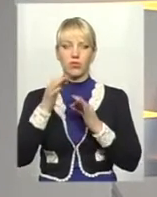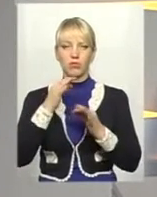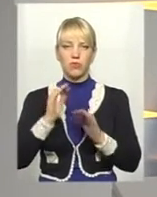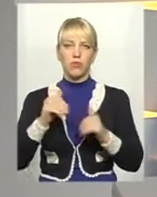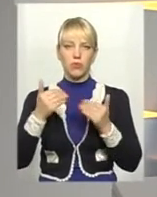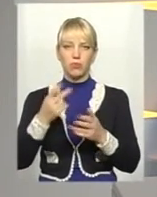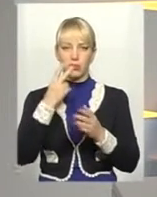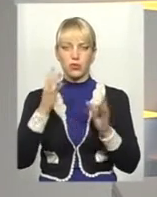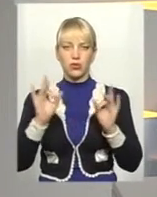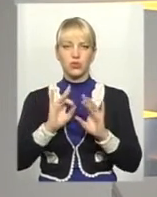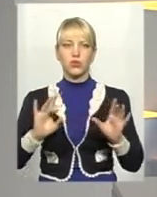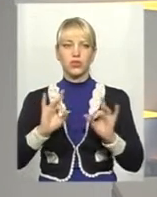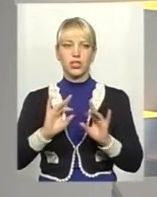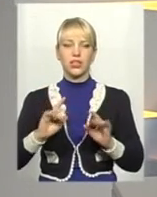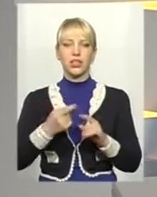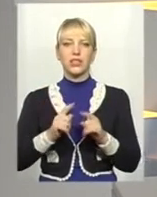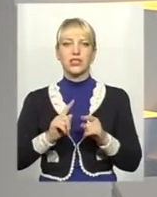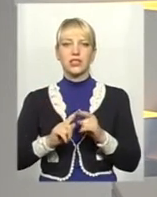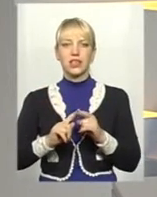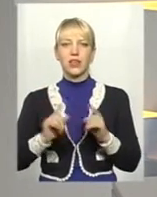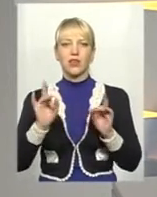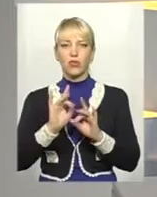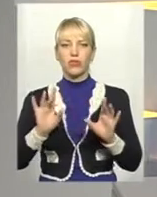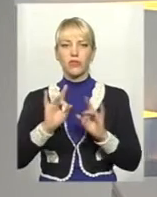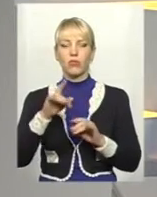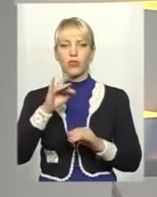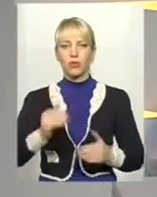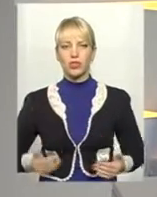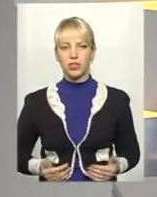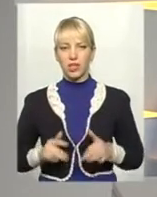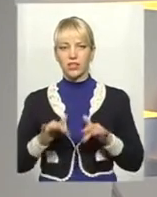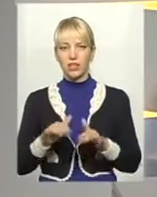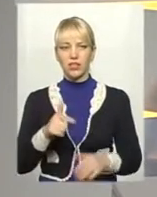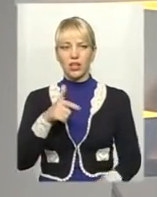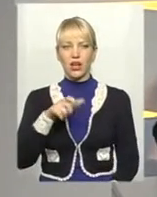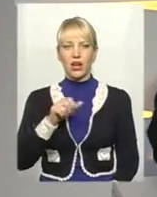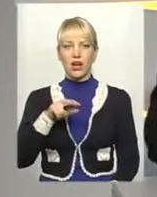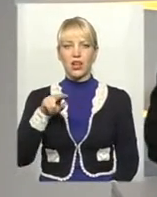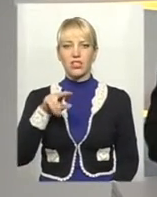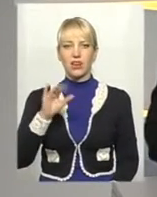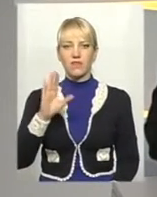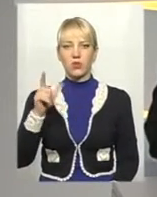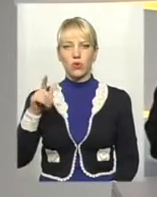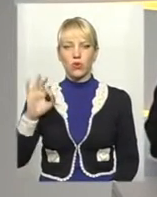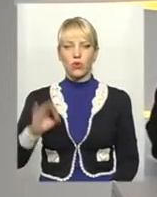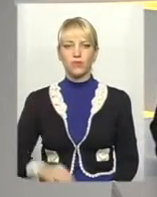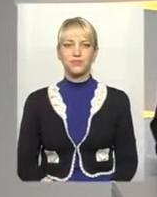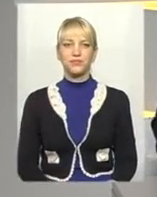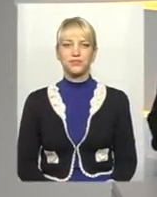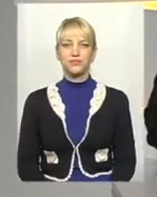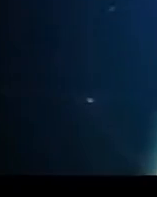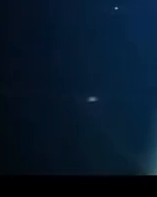переглянути коротенький сюжет. Це, власне, коротка інформація про життя і діяльність Якова Гальчевського. І далі будемо говорити докладно. Будь ласка.